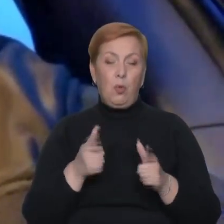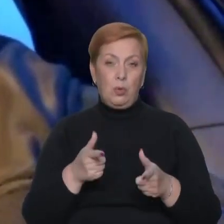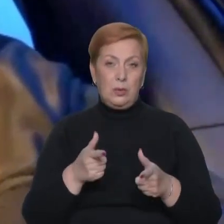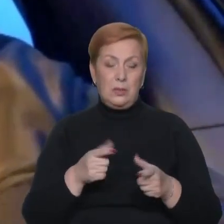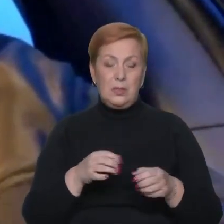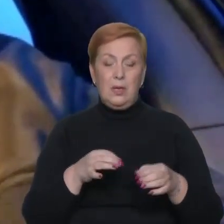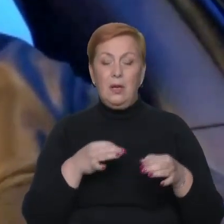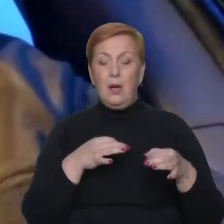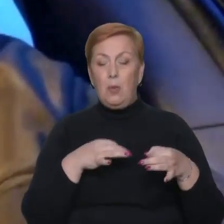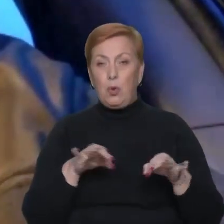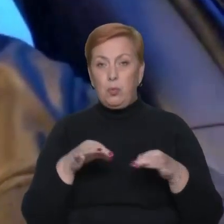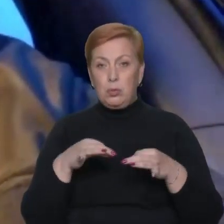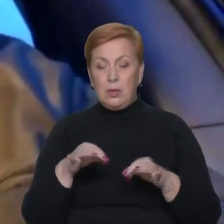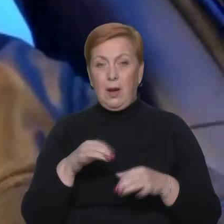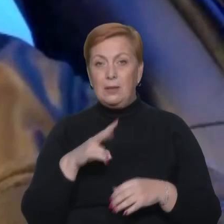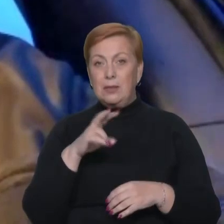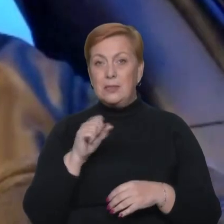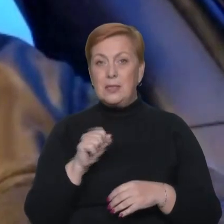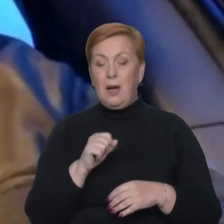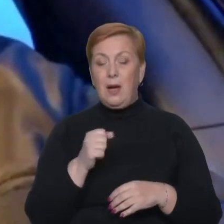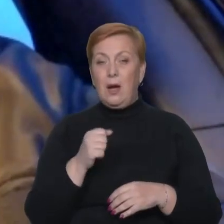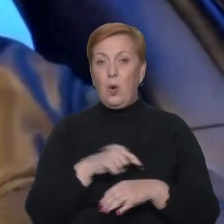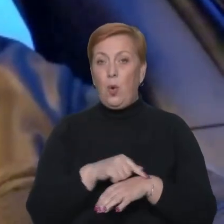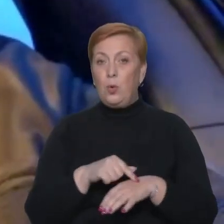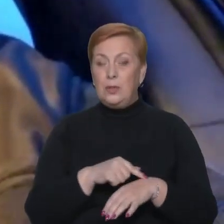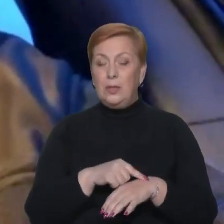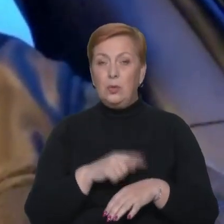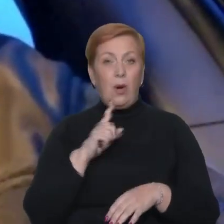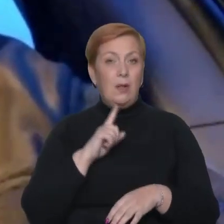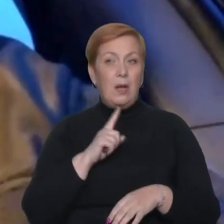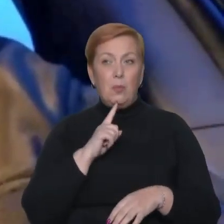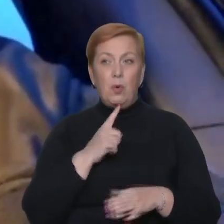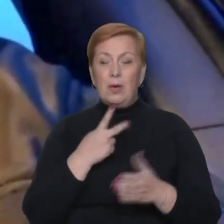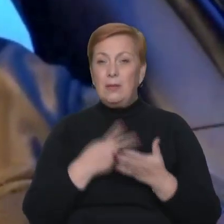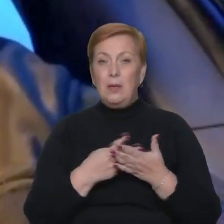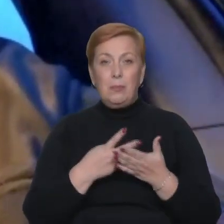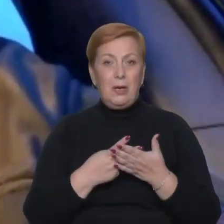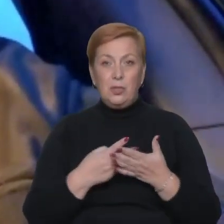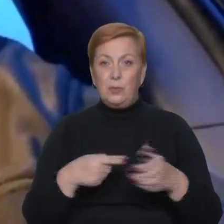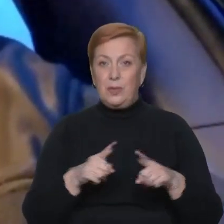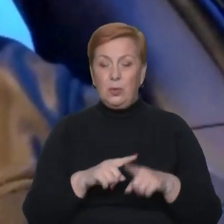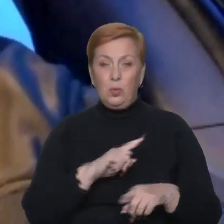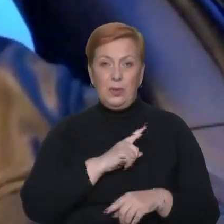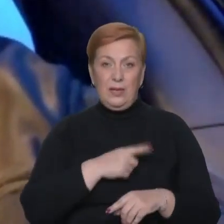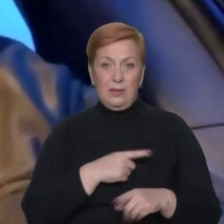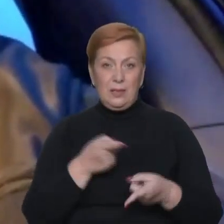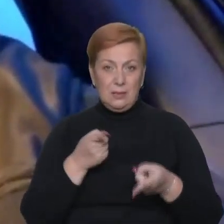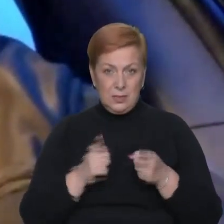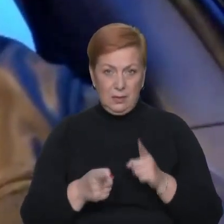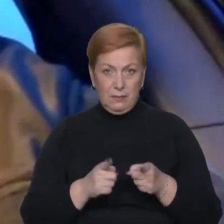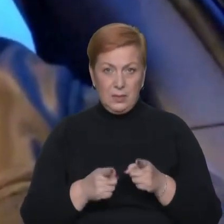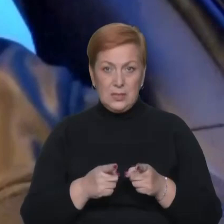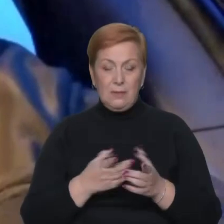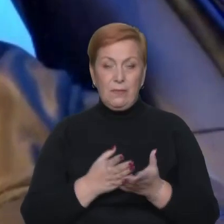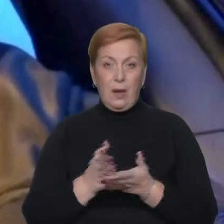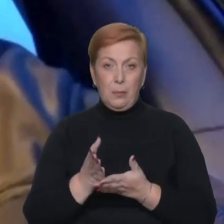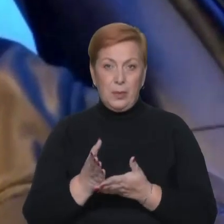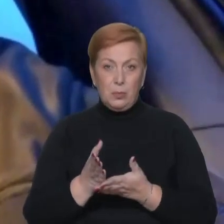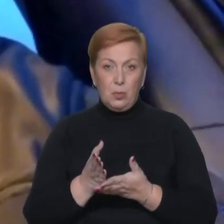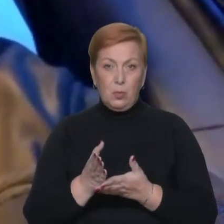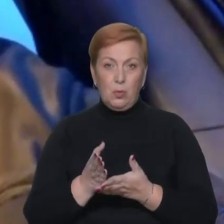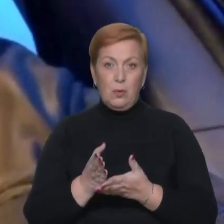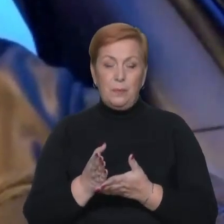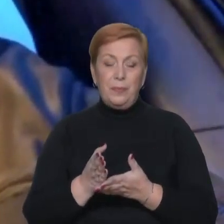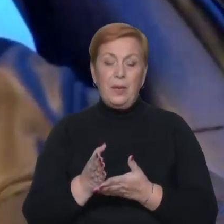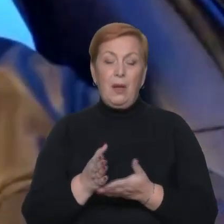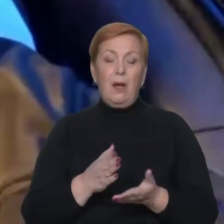за водину. Поки не можу сказати, що ми бачимо ту інтенсивність, знову таки, напрямку пункту пропуску